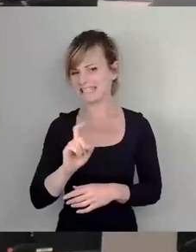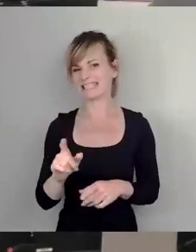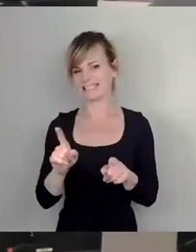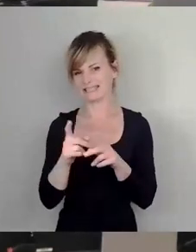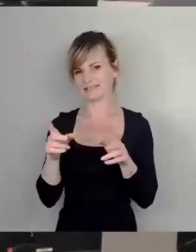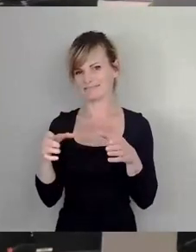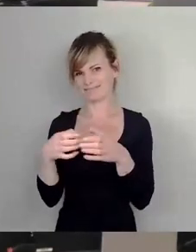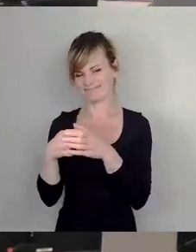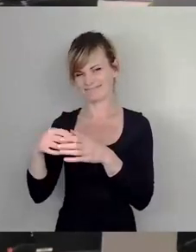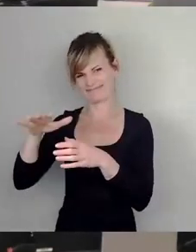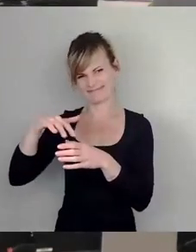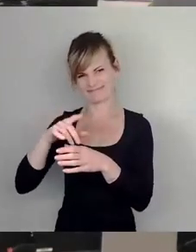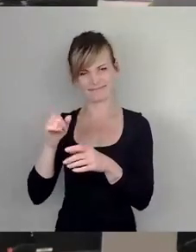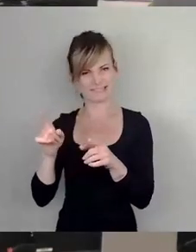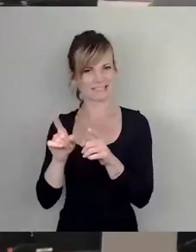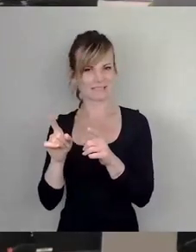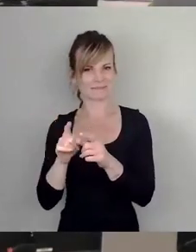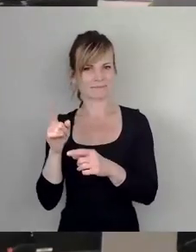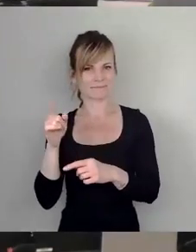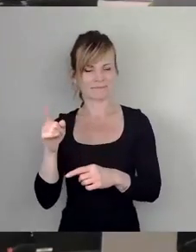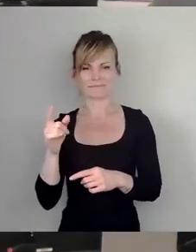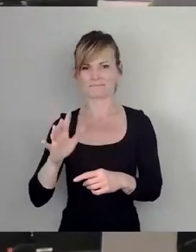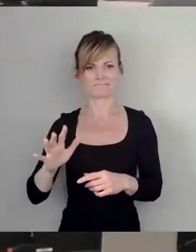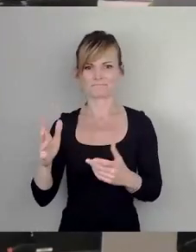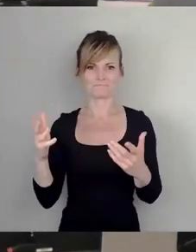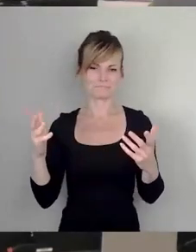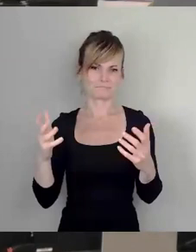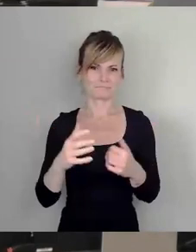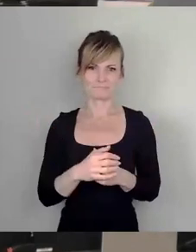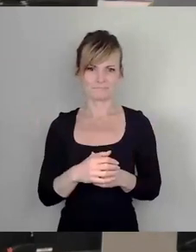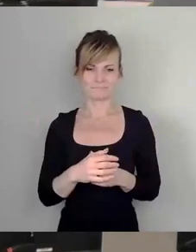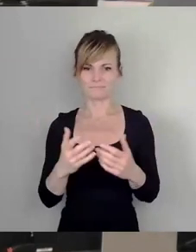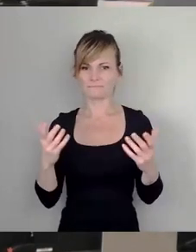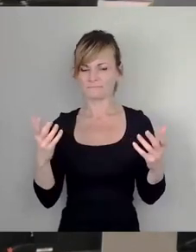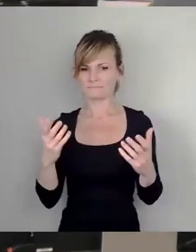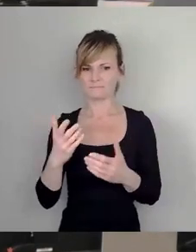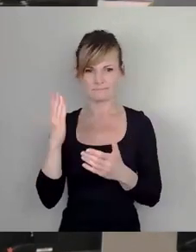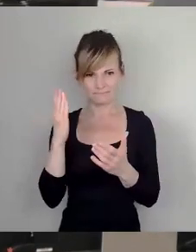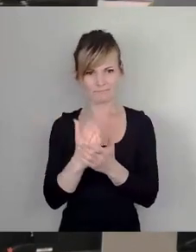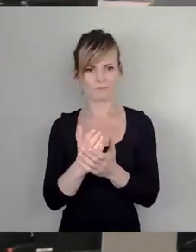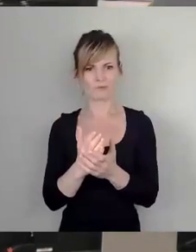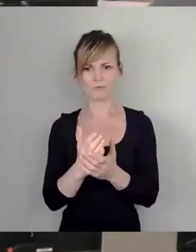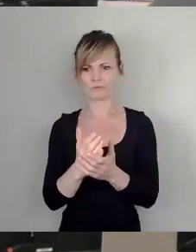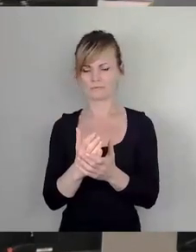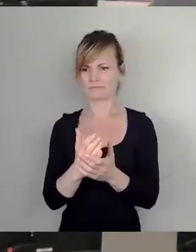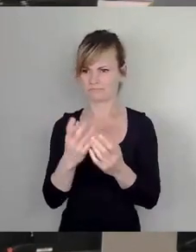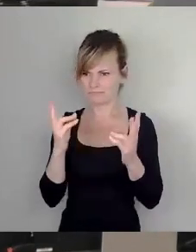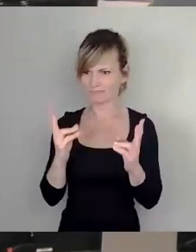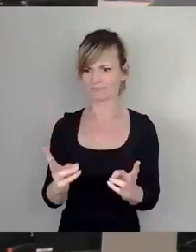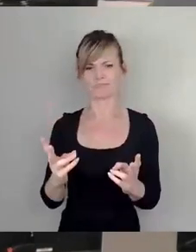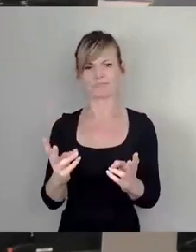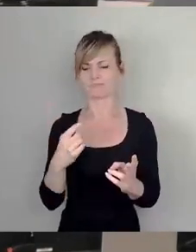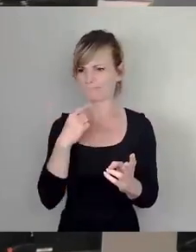auch, sage ich mal, in alle Sphären hinein durchgesetzt hat, dass es notwendig ist, legale Flächen